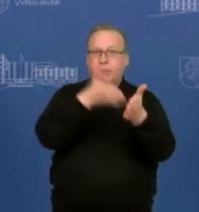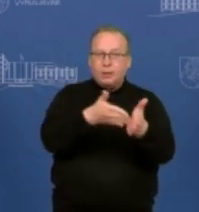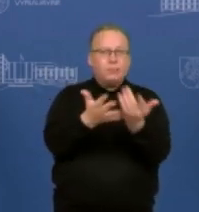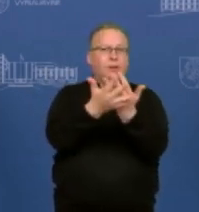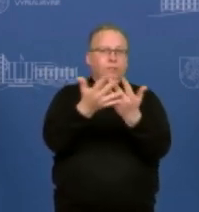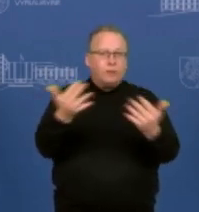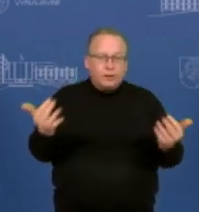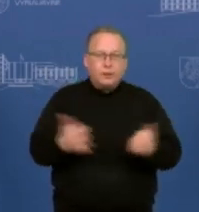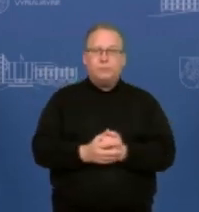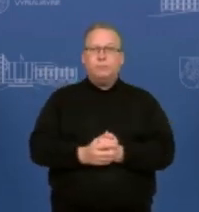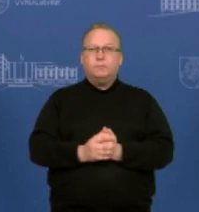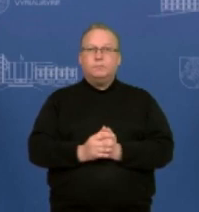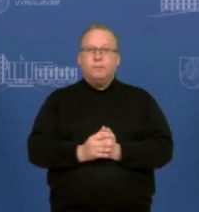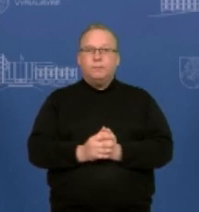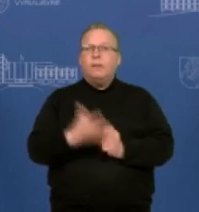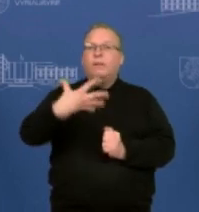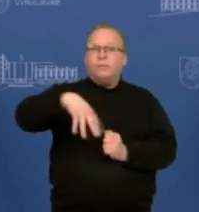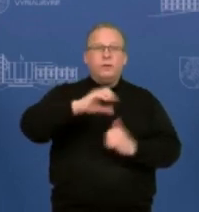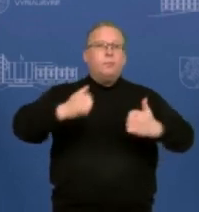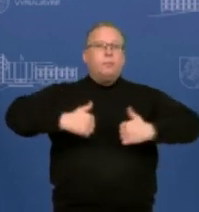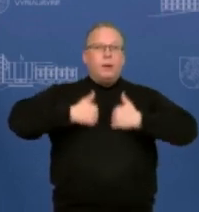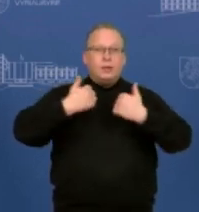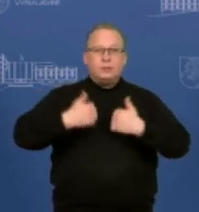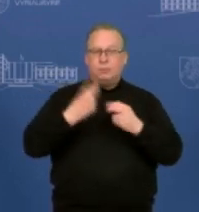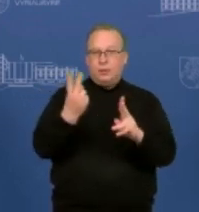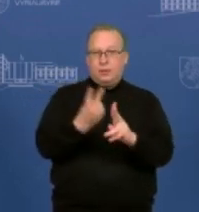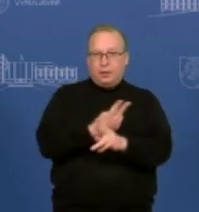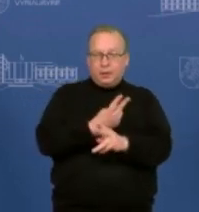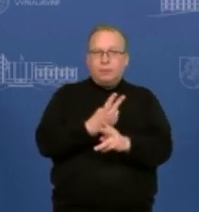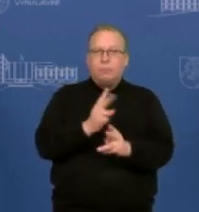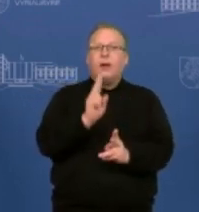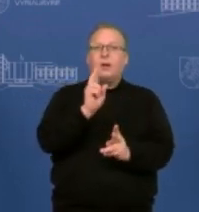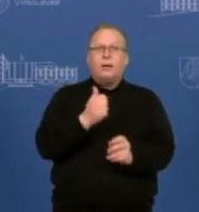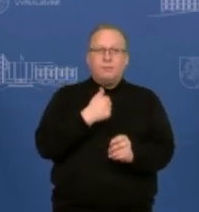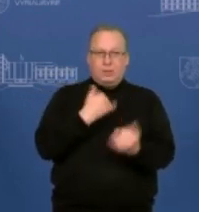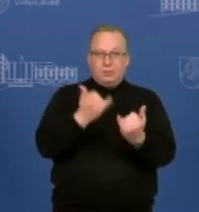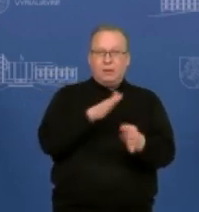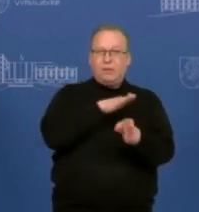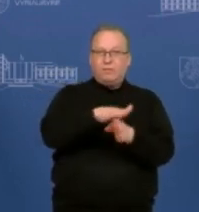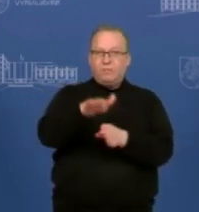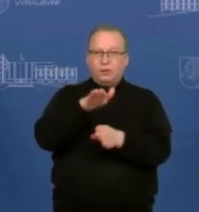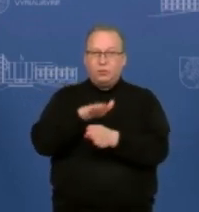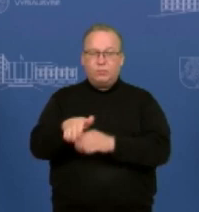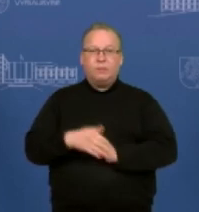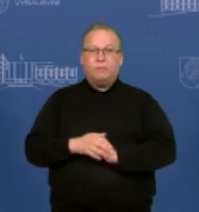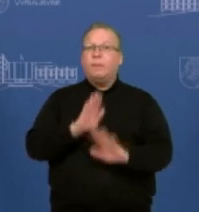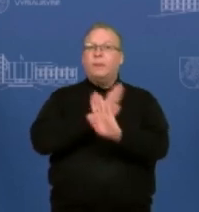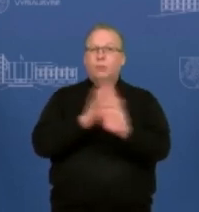formomis, kad visas pastangas reikia dėti, jog niekas, ką mes darome, nebūtų